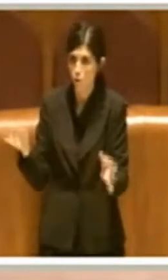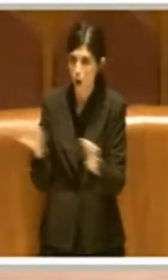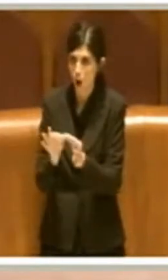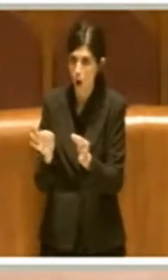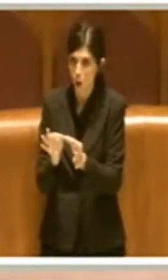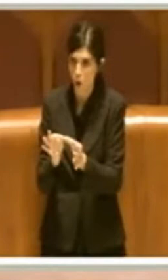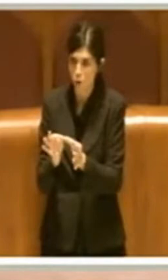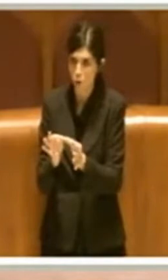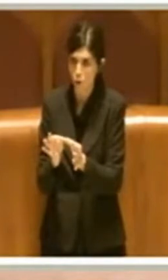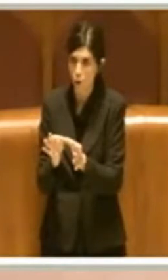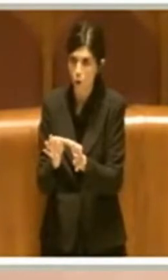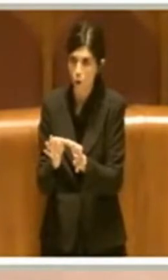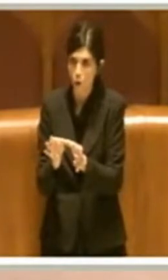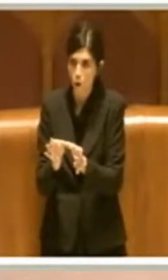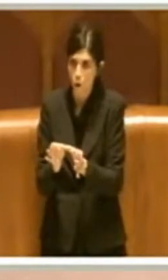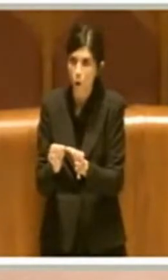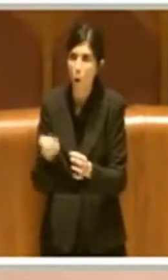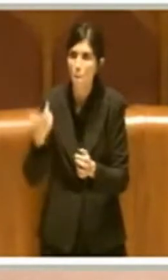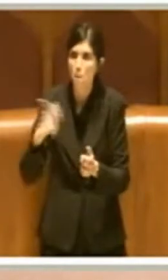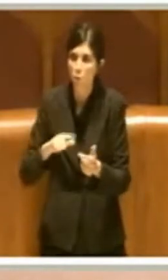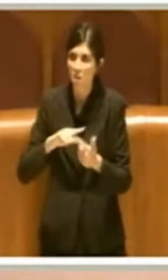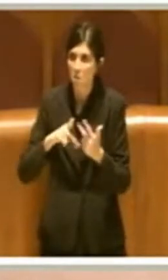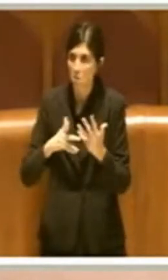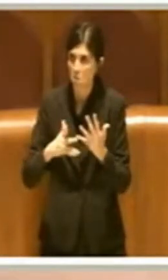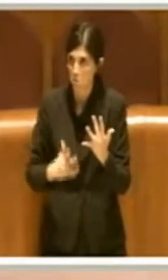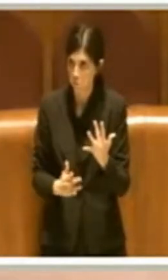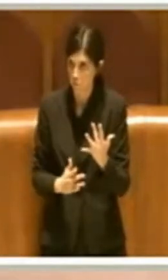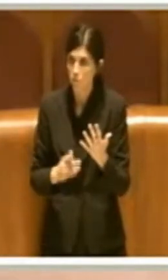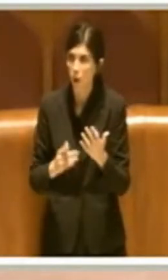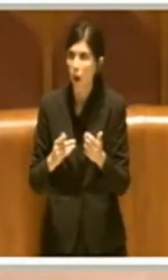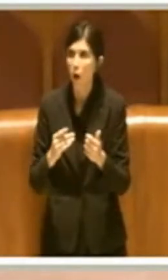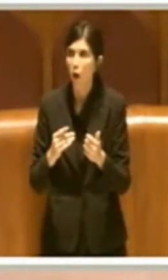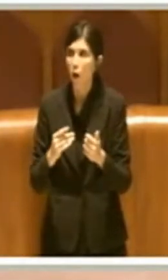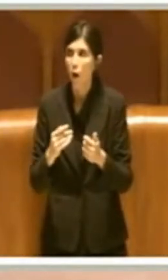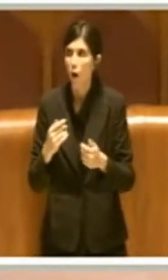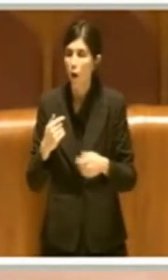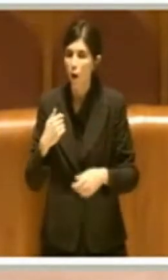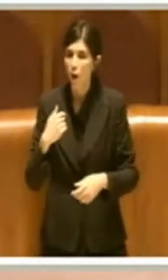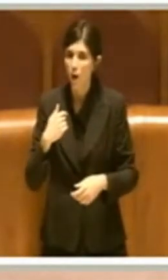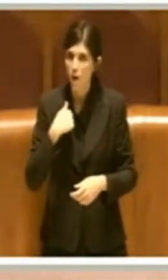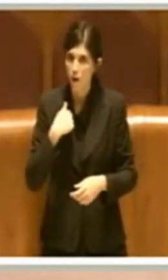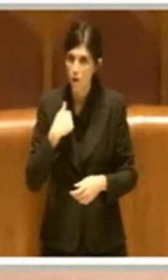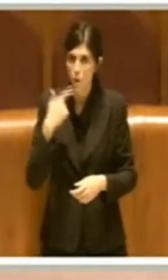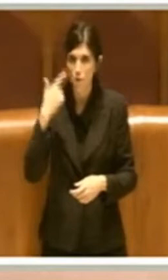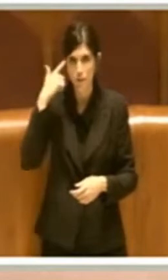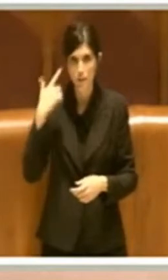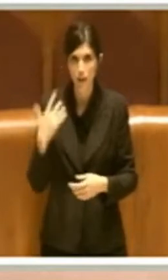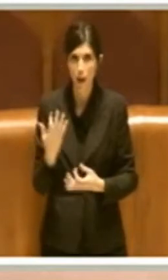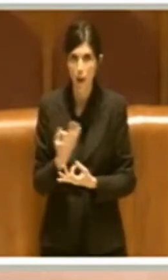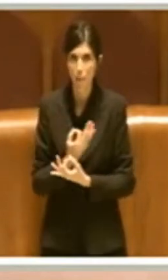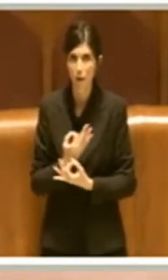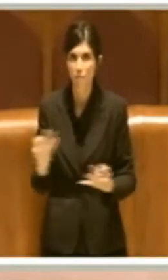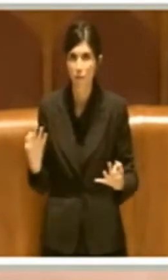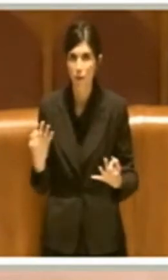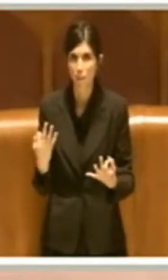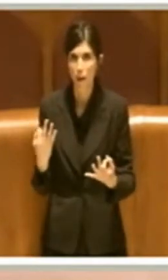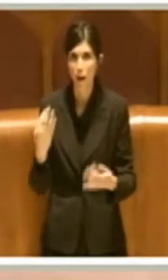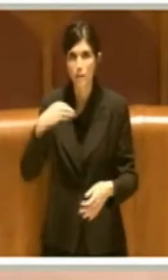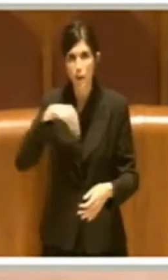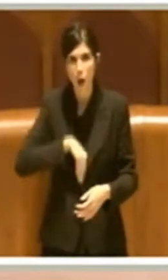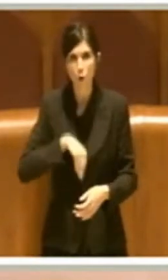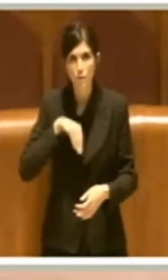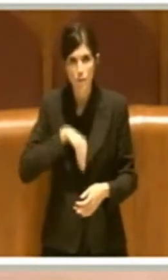diverse ragioni. Sono perfettamente consapevole